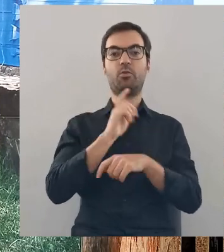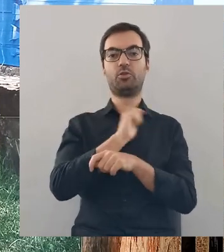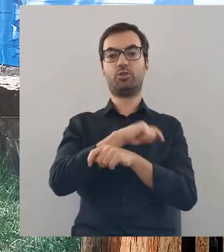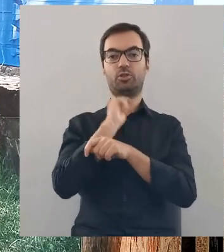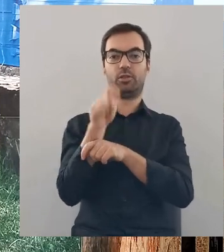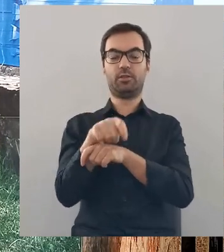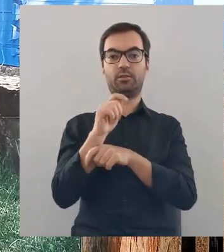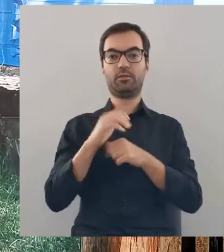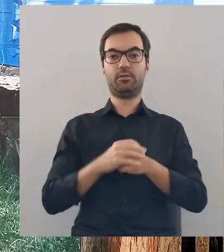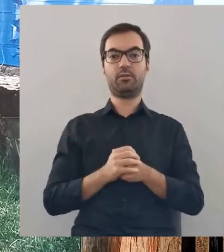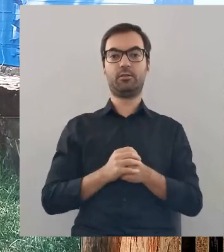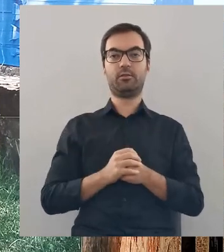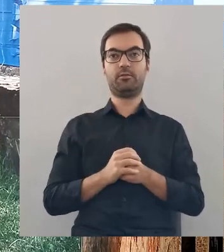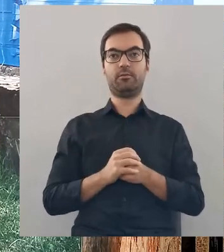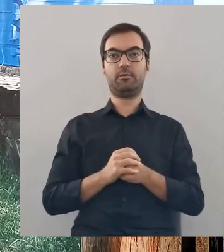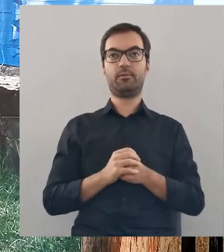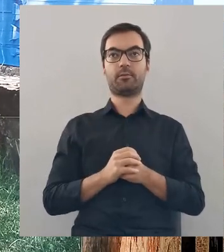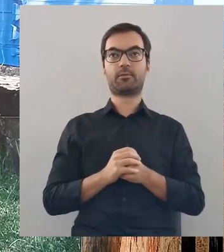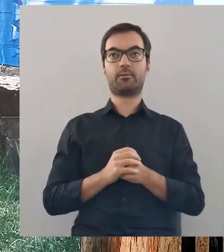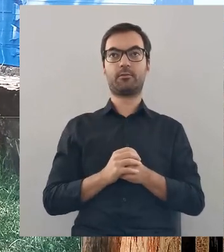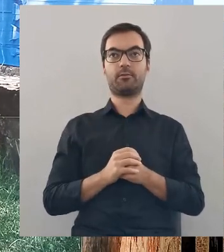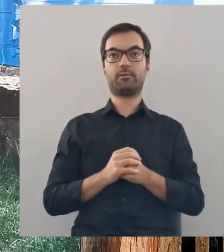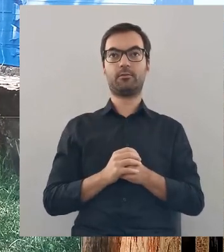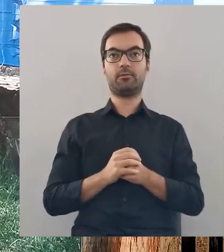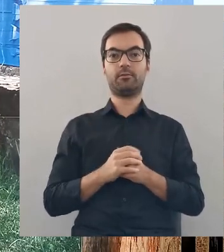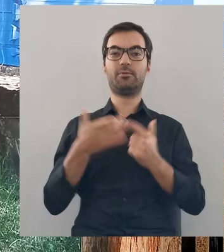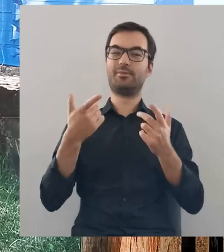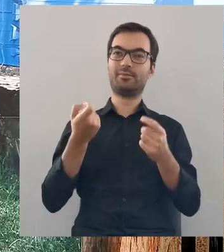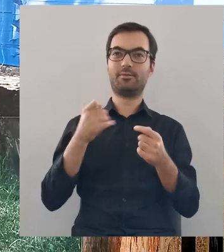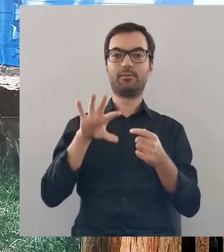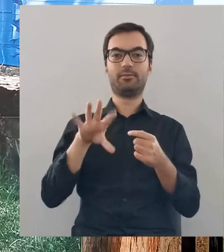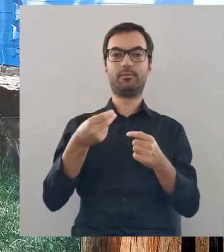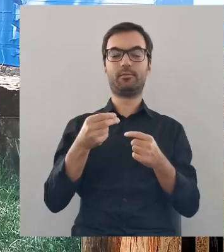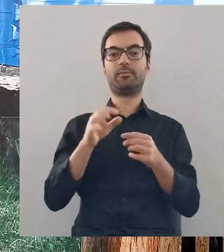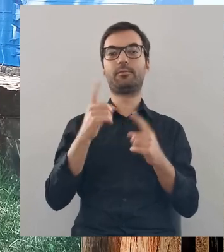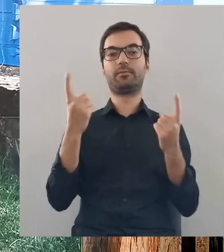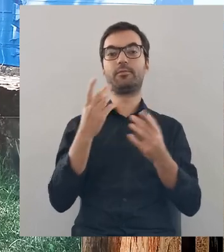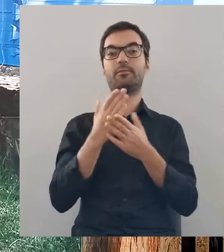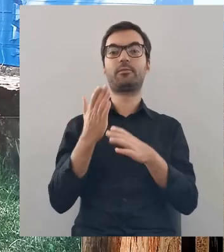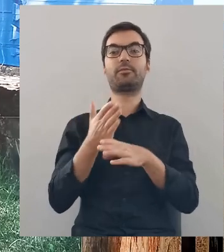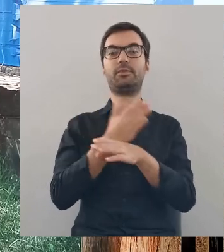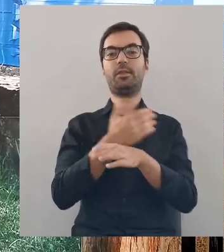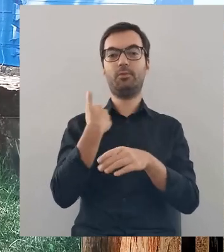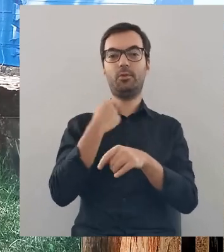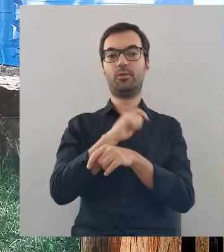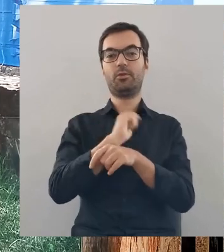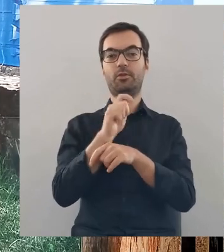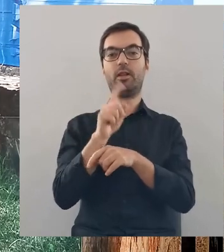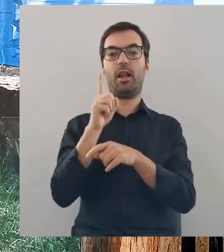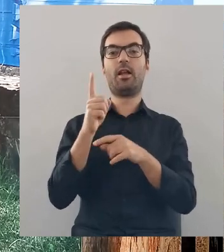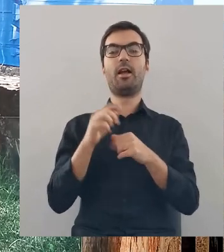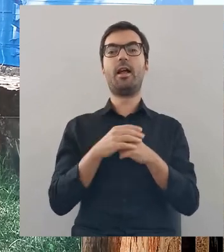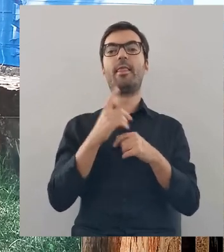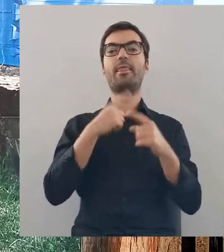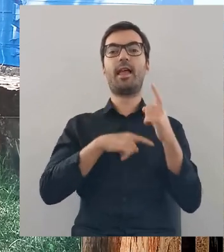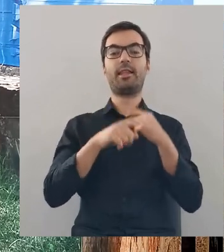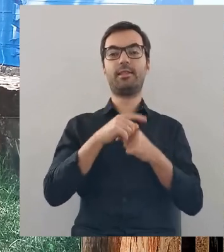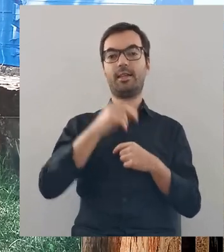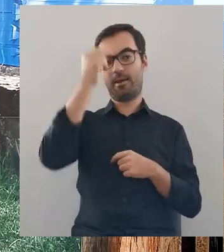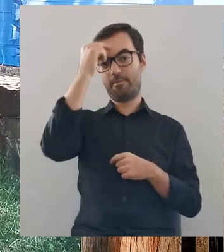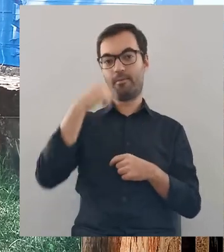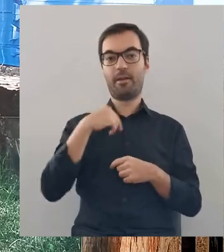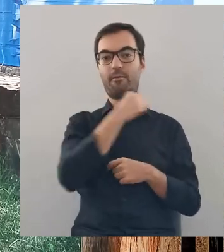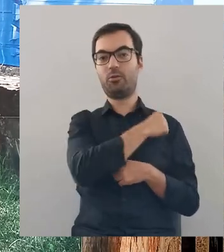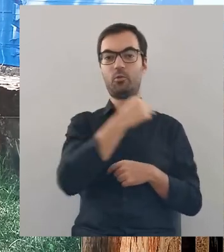się ochrzcić. To też taka specyficzna sytuacja, bo on już był wcześniej ochrzczony, ale w rządku